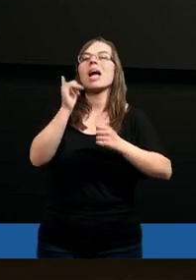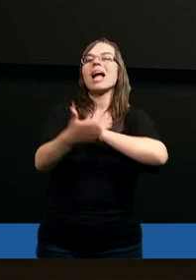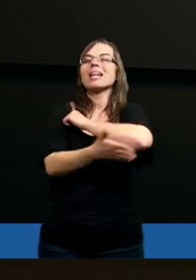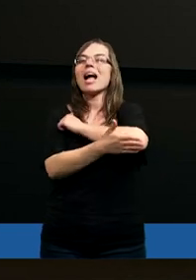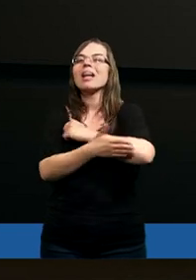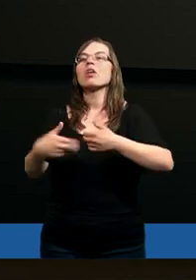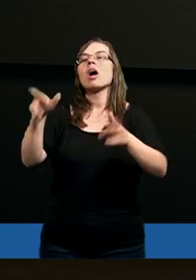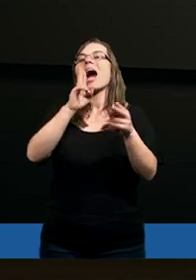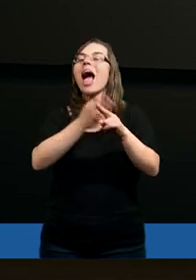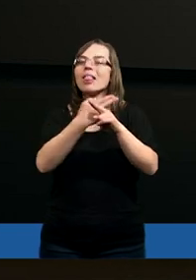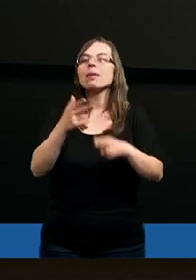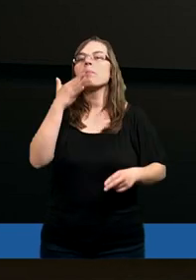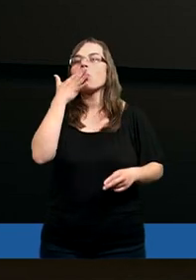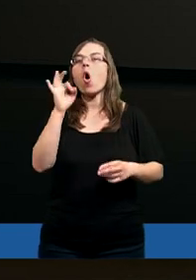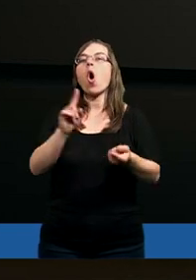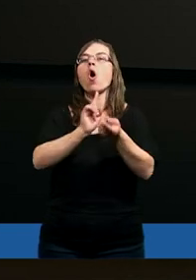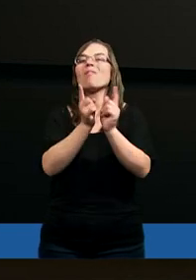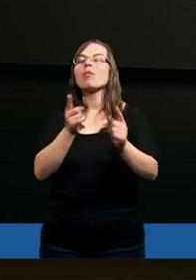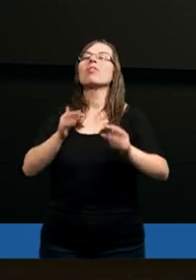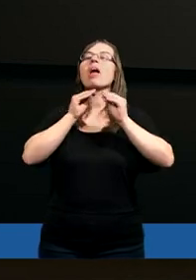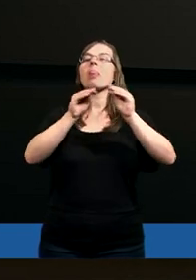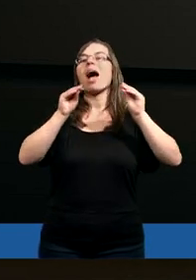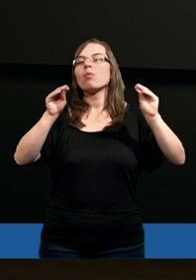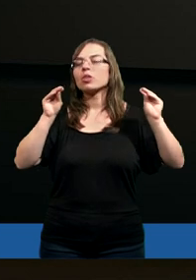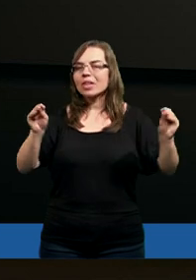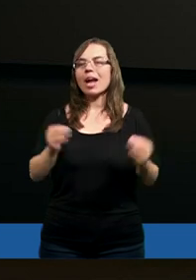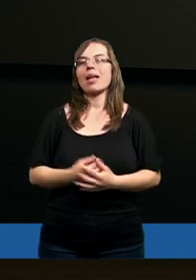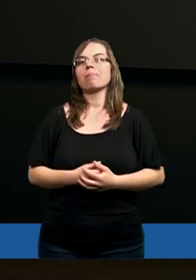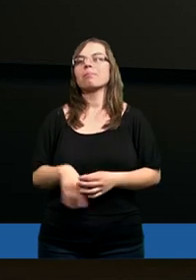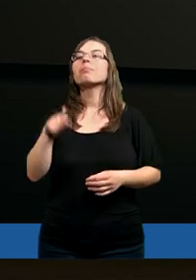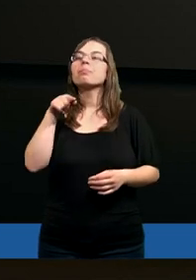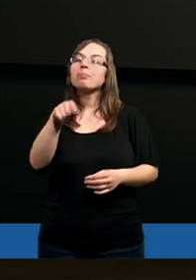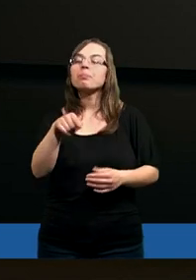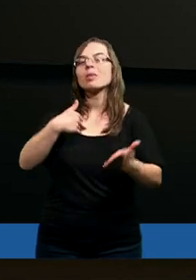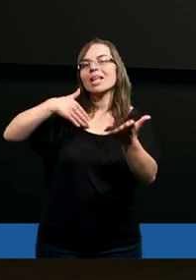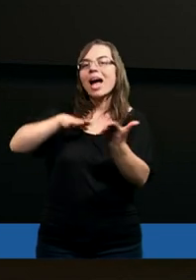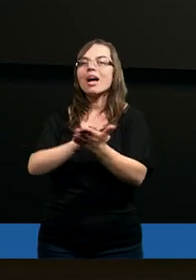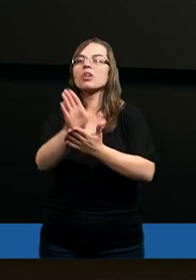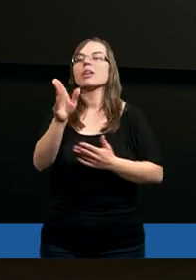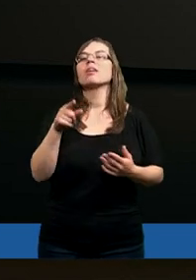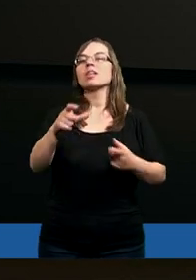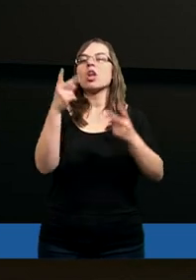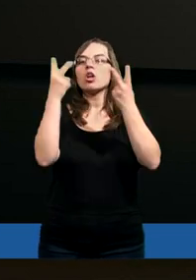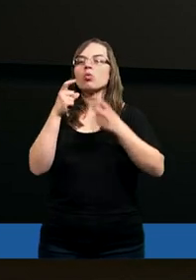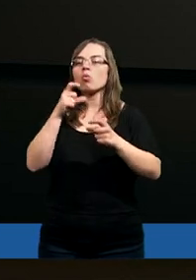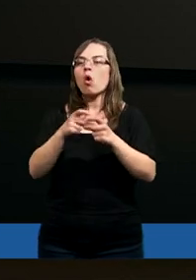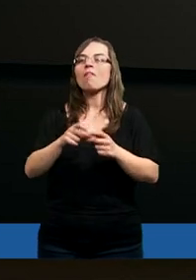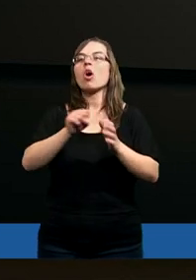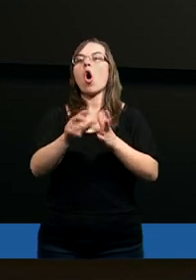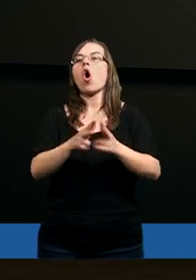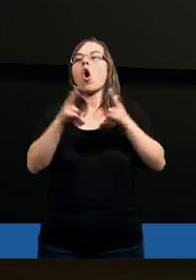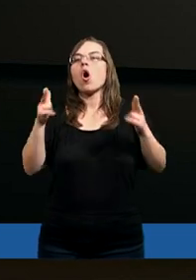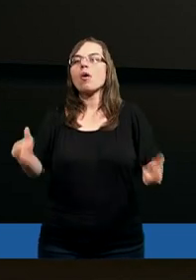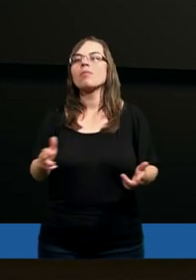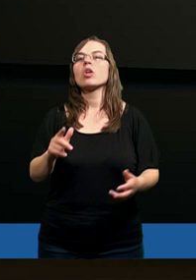zasada, kiedy mówimy o fałszywych nauczycielach. A mianowicie tutaj zaczynamy czytać te słowa od